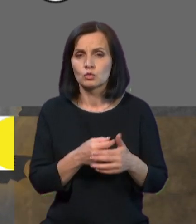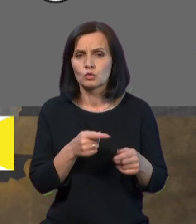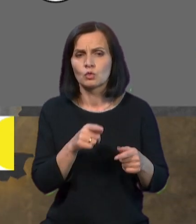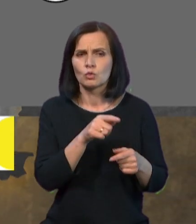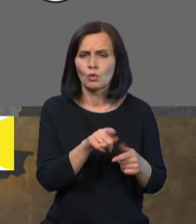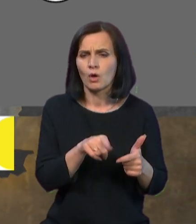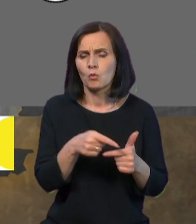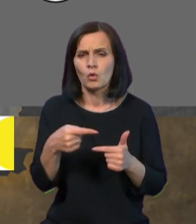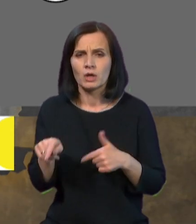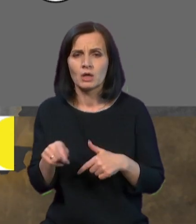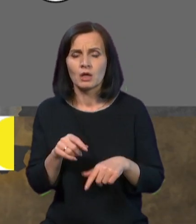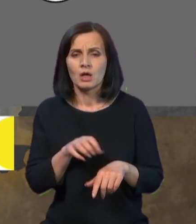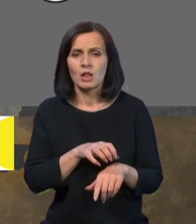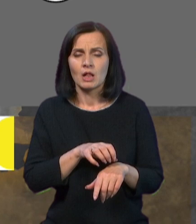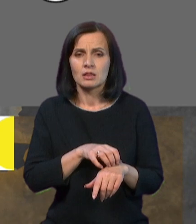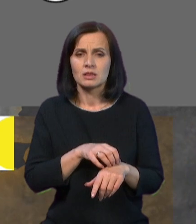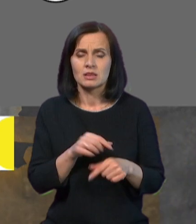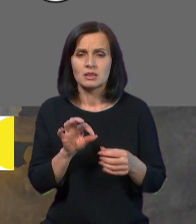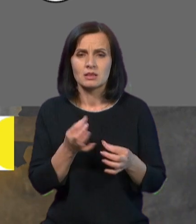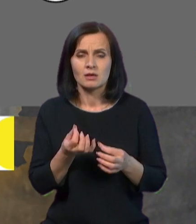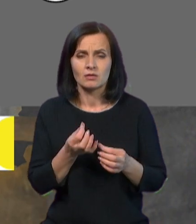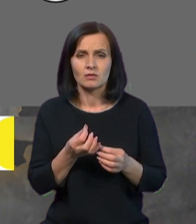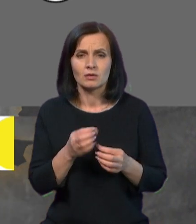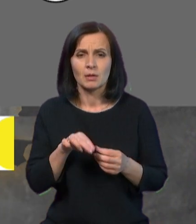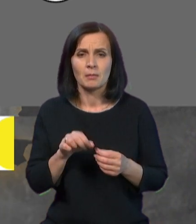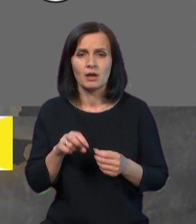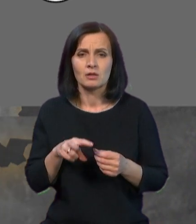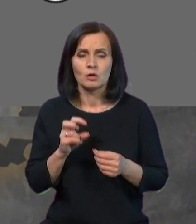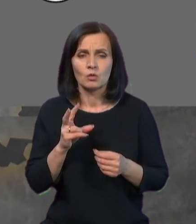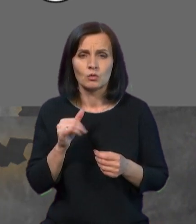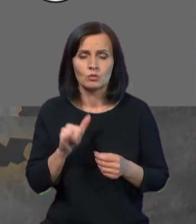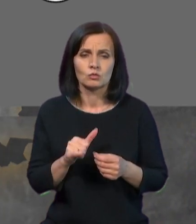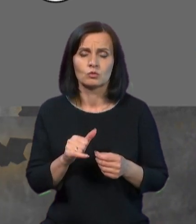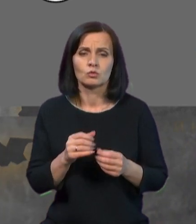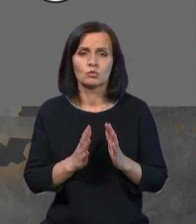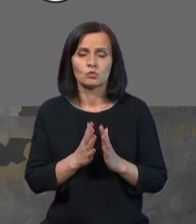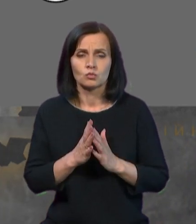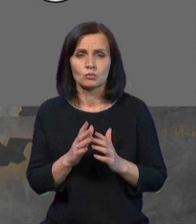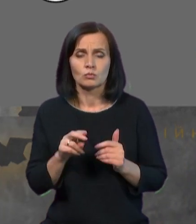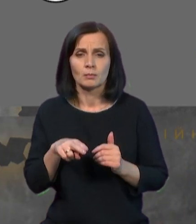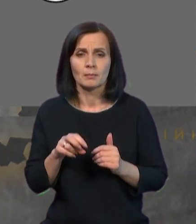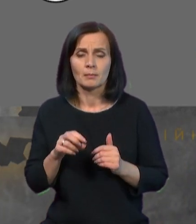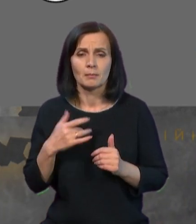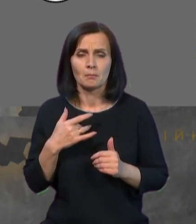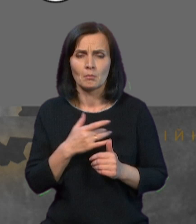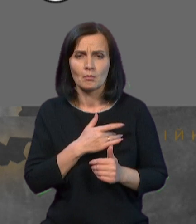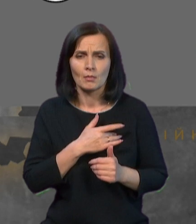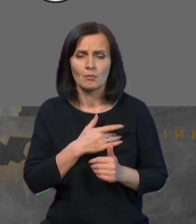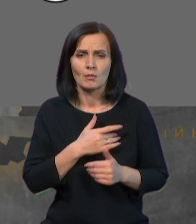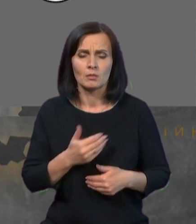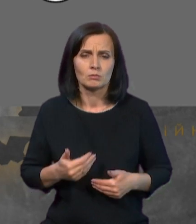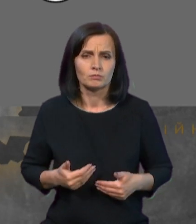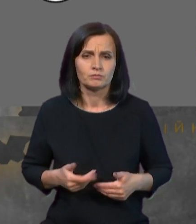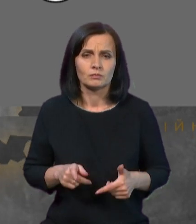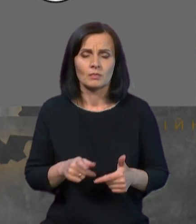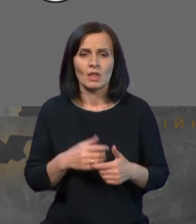іншого алергену. Зокрема, до пил порослин, до пилу побутового, до помах, до